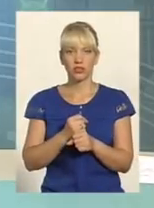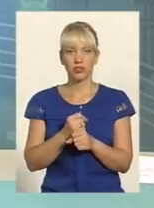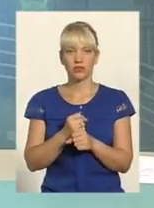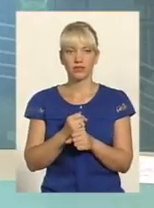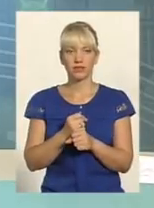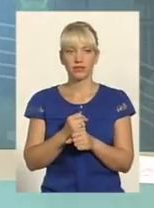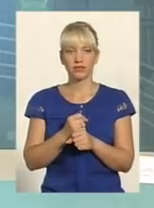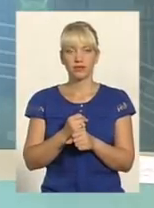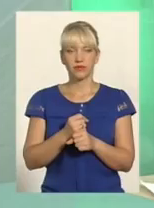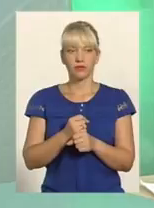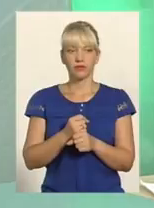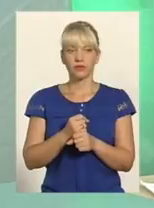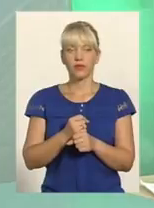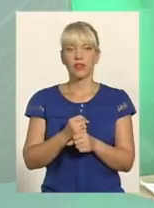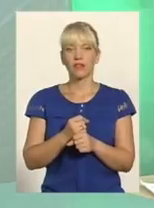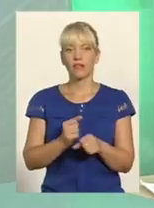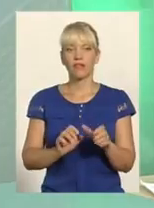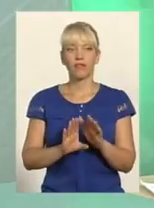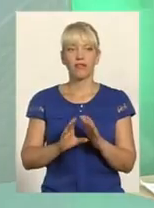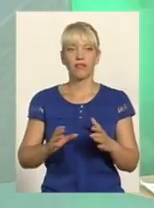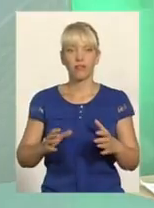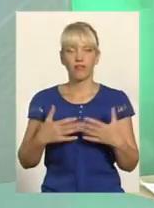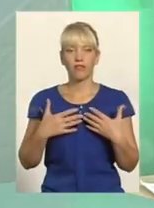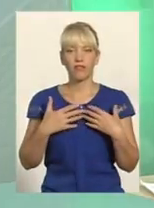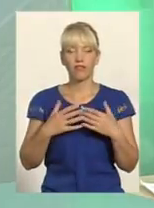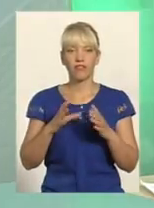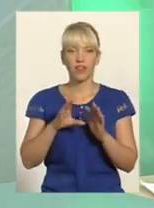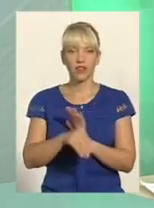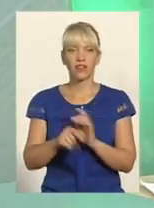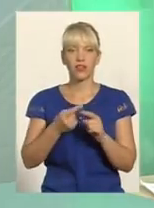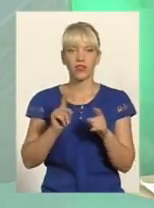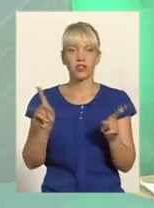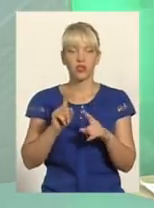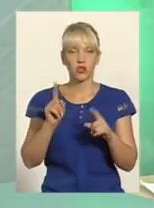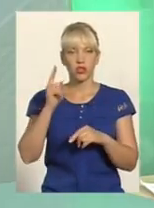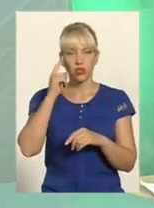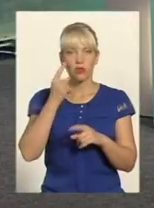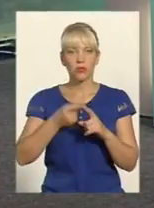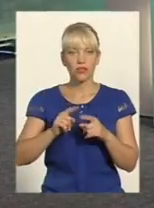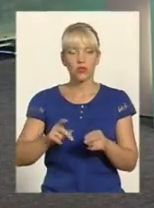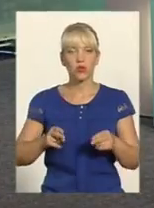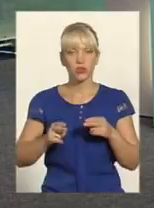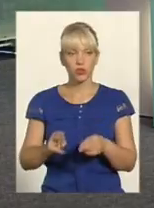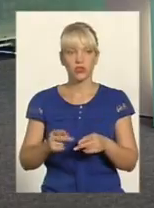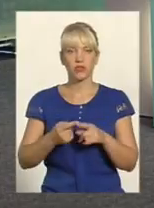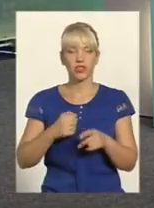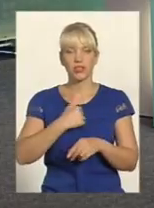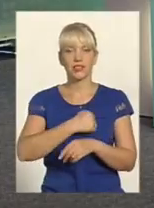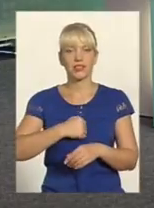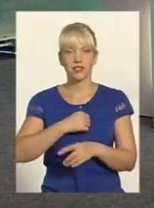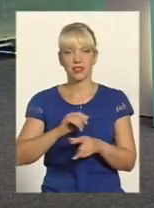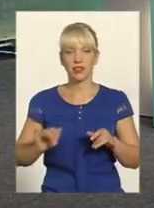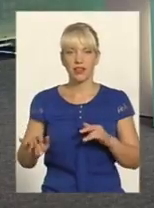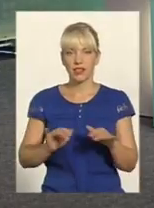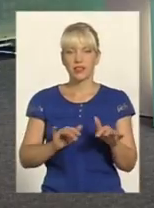ну, скажімо, вкладають в те, що вони задумали, той злочин, ті злі справи, все